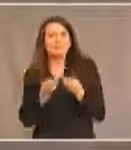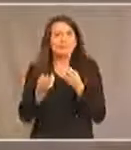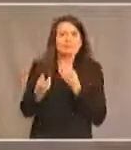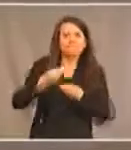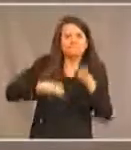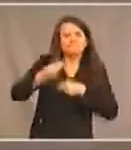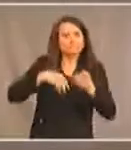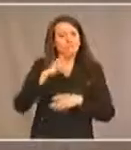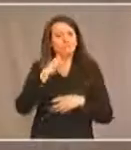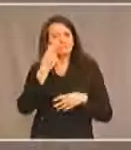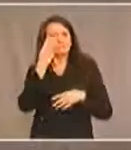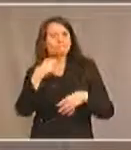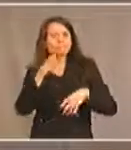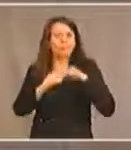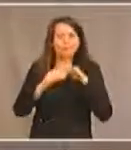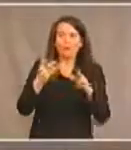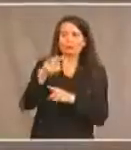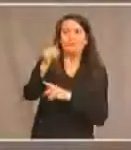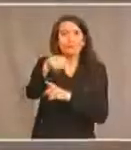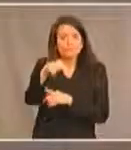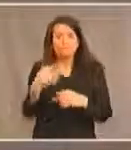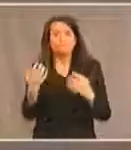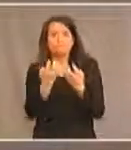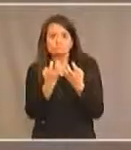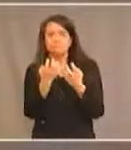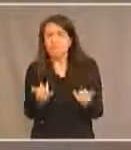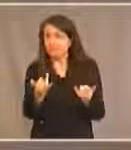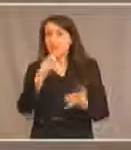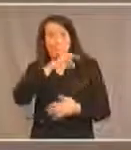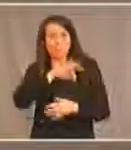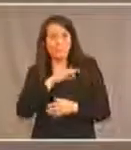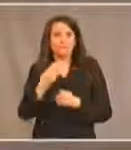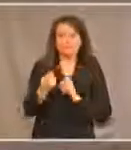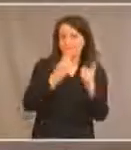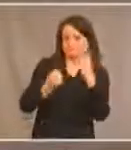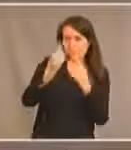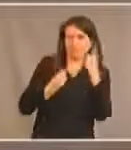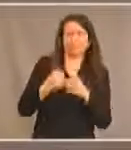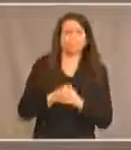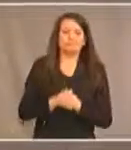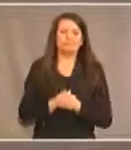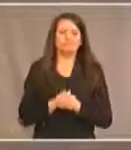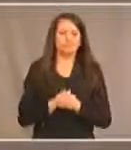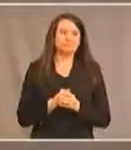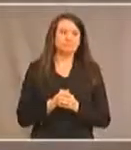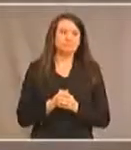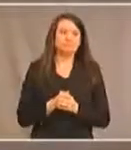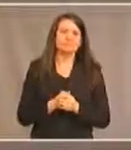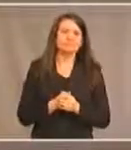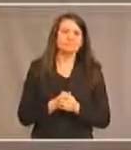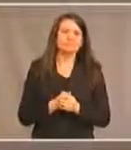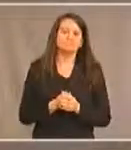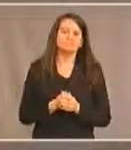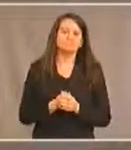en sommes très heureux. En tant qu'auditoire, vous avez l'occasion maintenant de nous poser vos questions. La parole sera